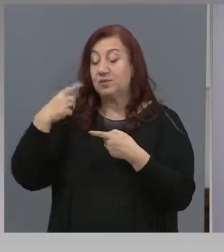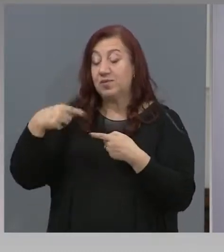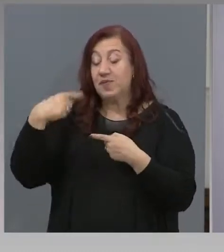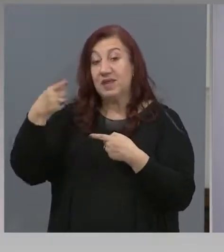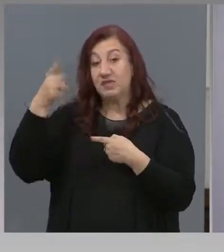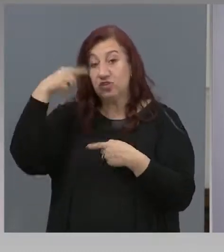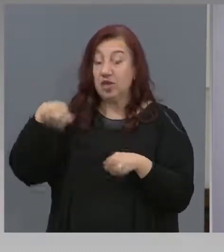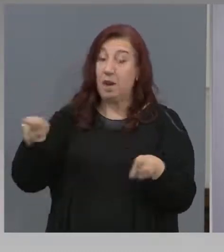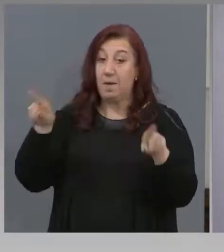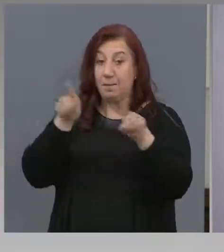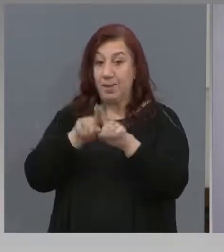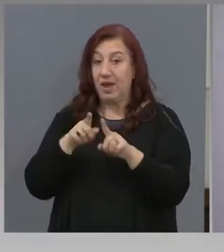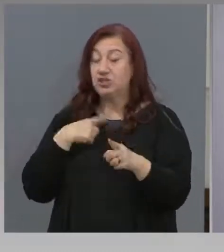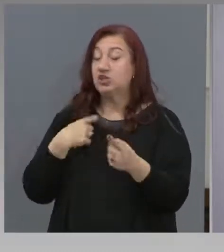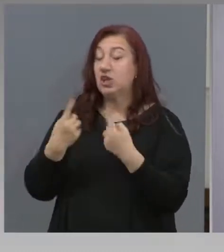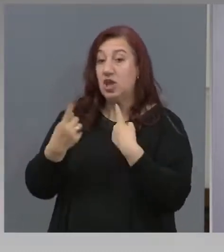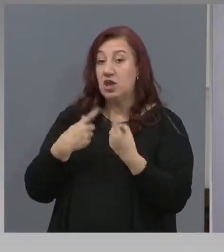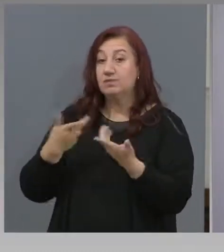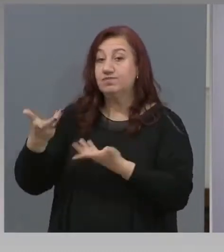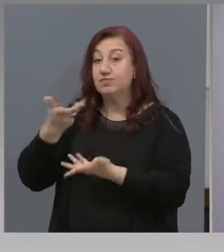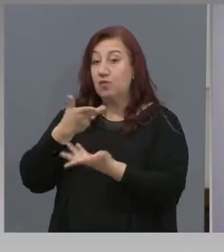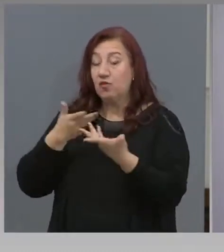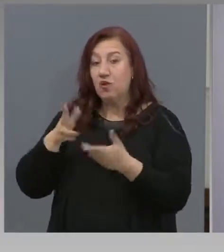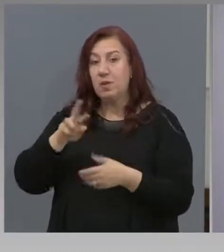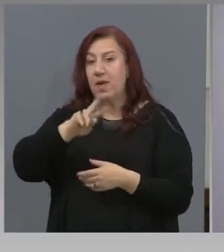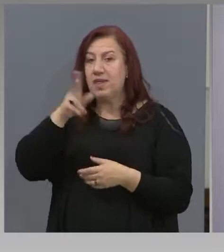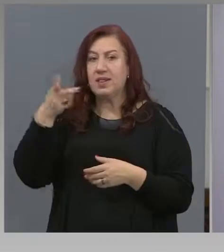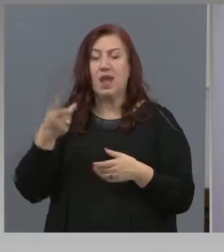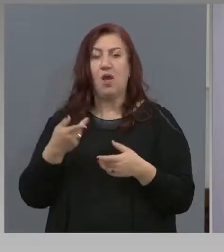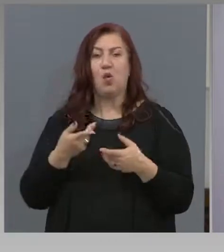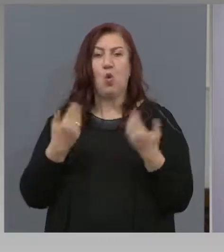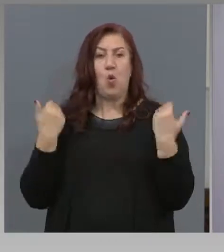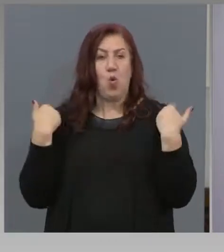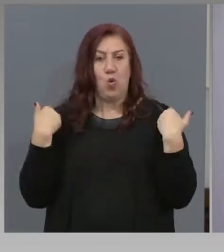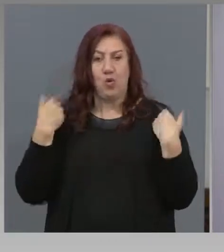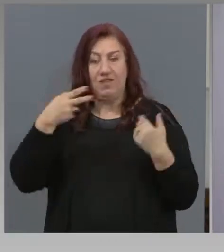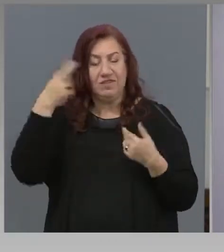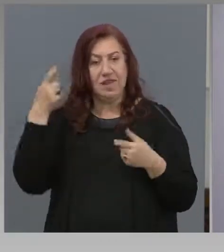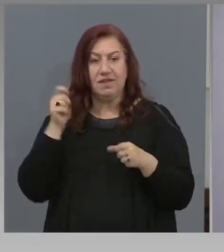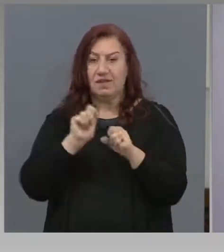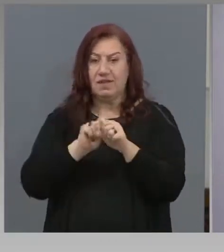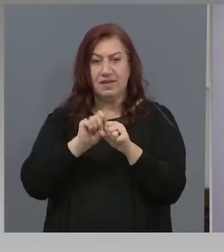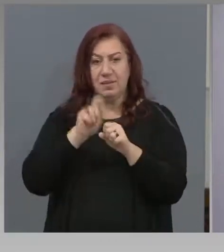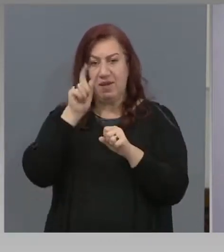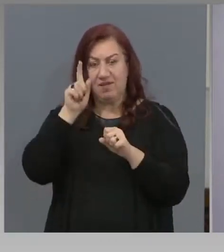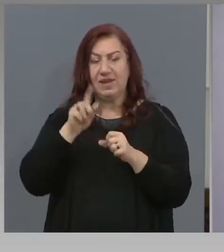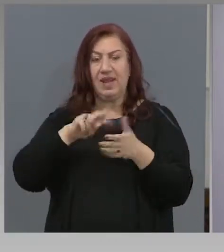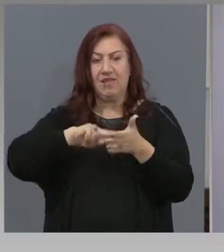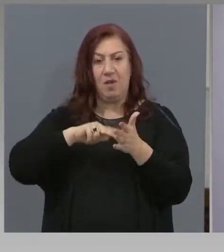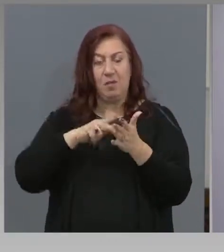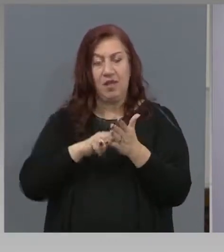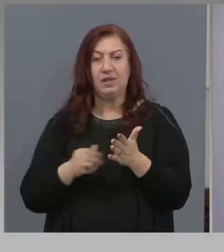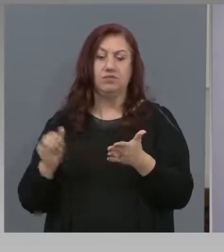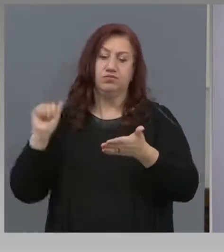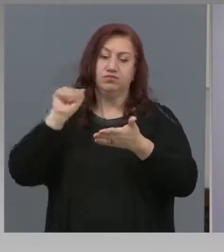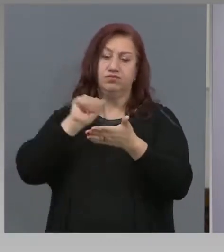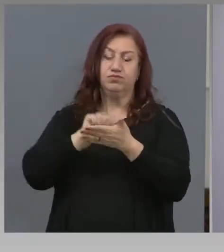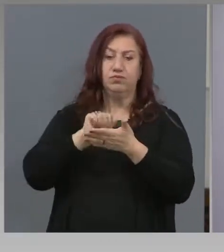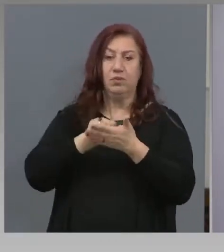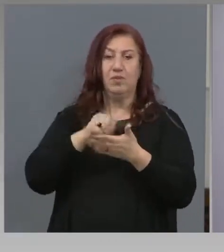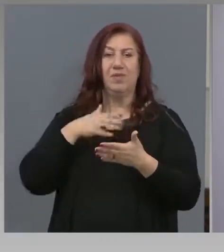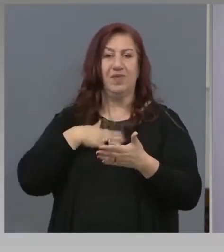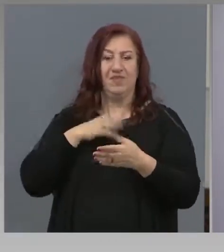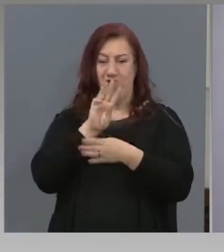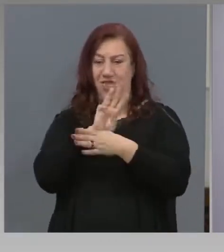Някои вече са разработени такива планови, са ги публикували на електронните се страници, други го правят